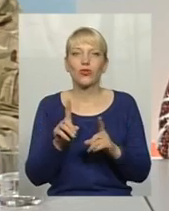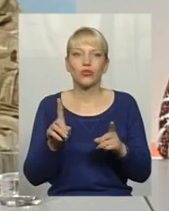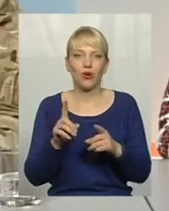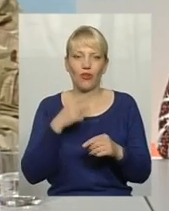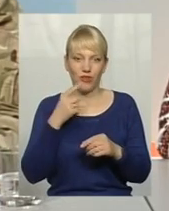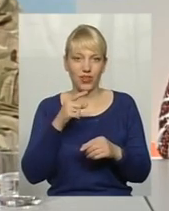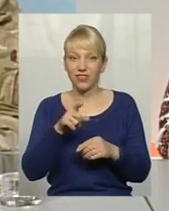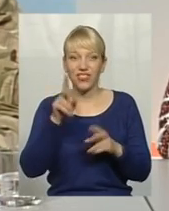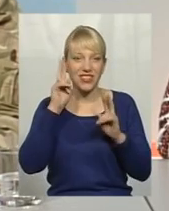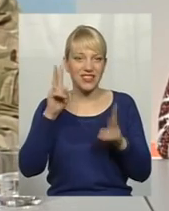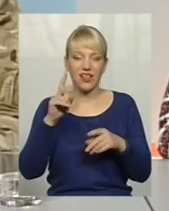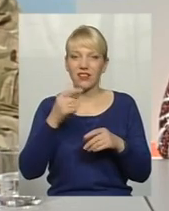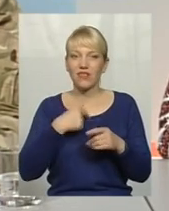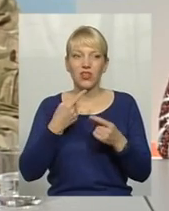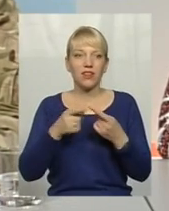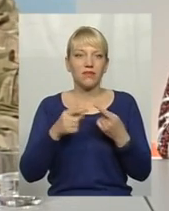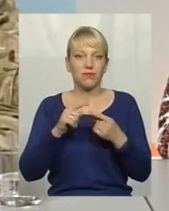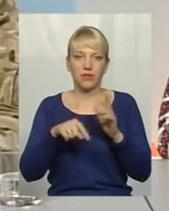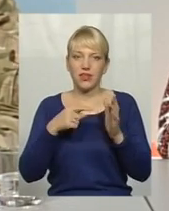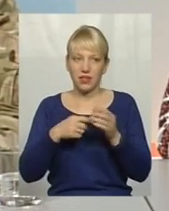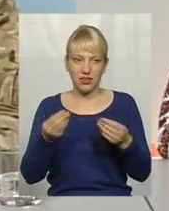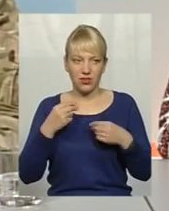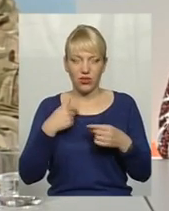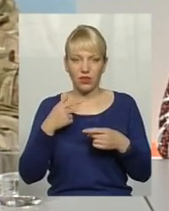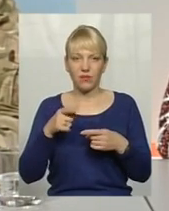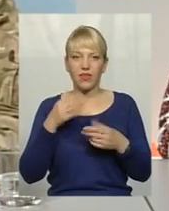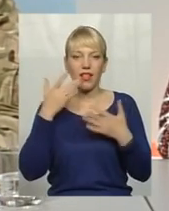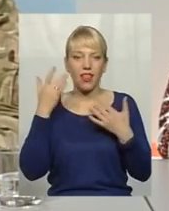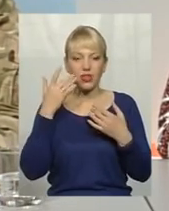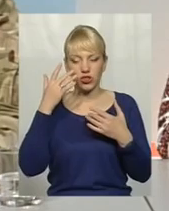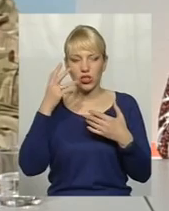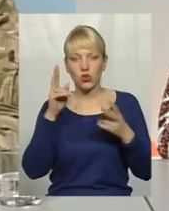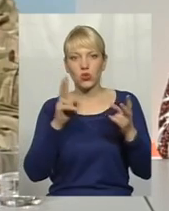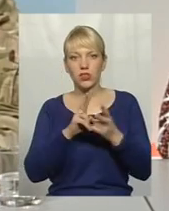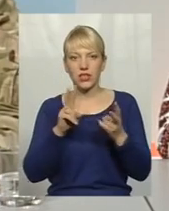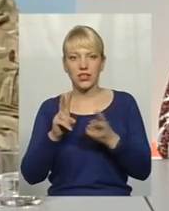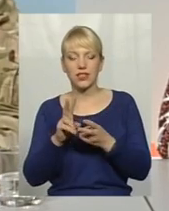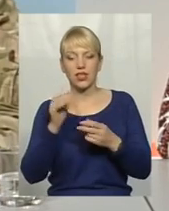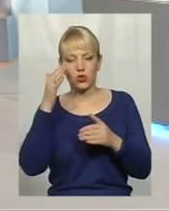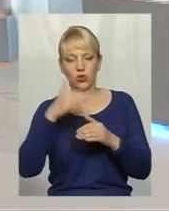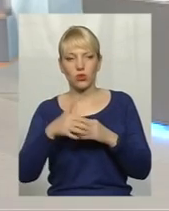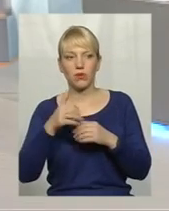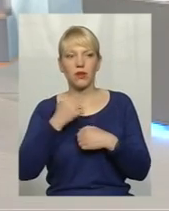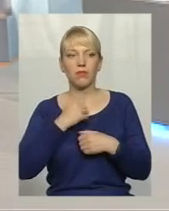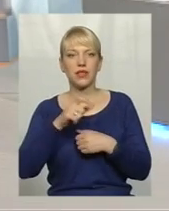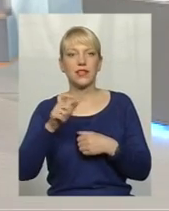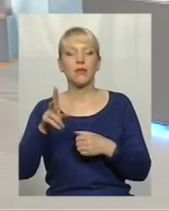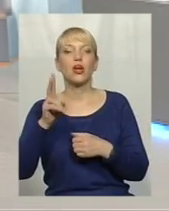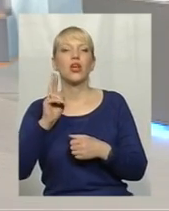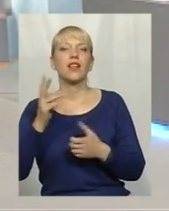були, вони не знають, вони не ті питання задають. Їм легше зустрітися і зрозуміти один одного з тими бійцями, з якими вони,